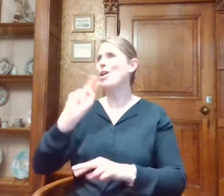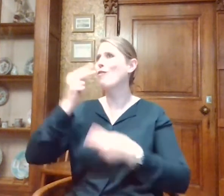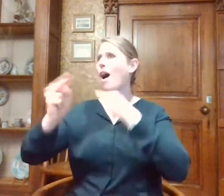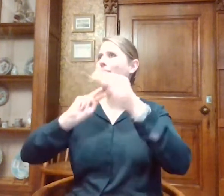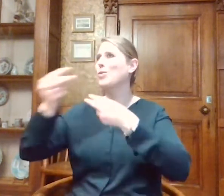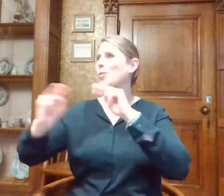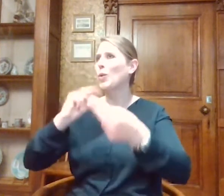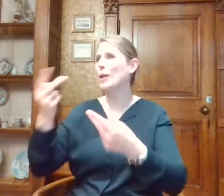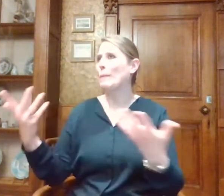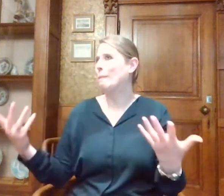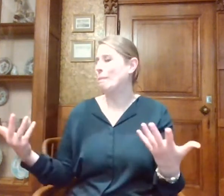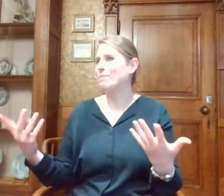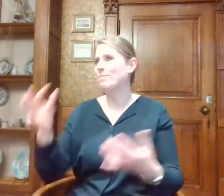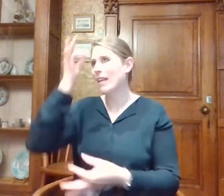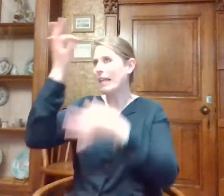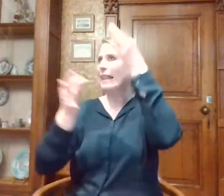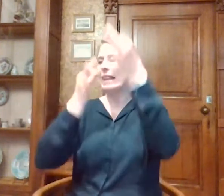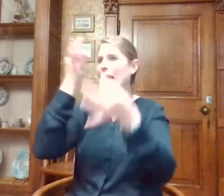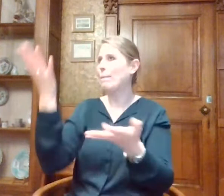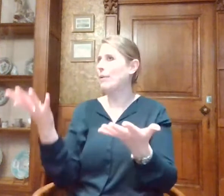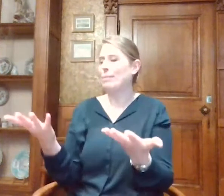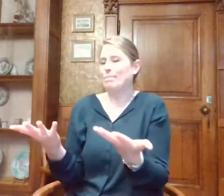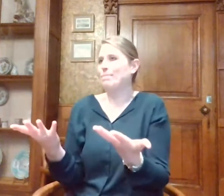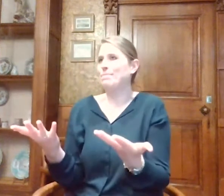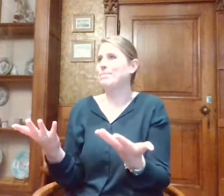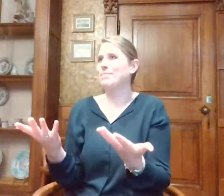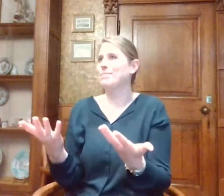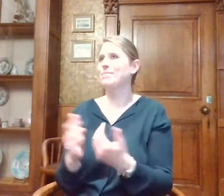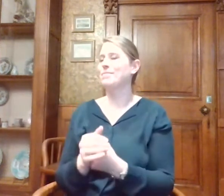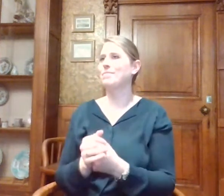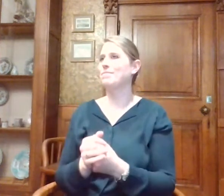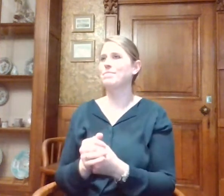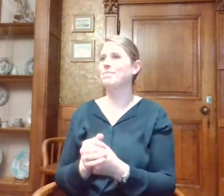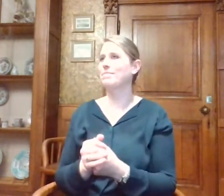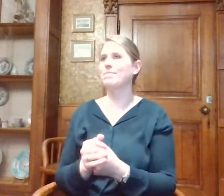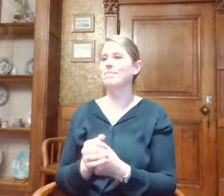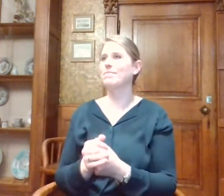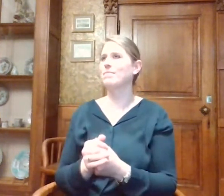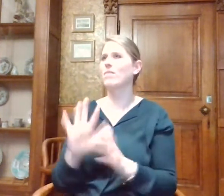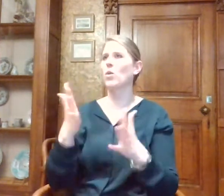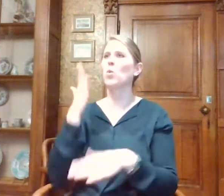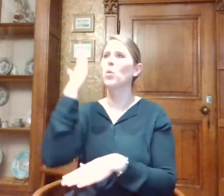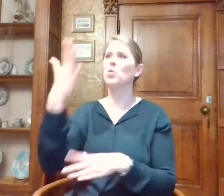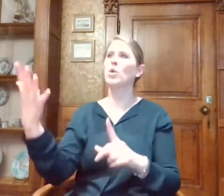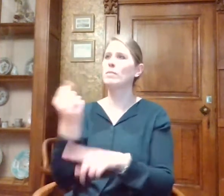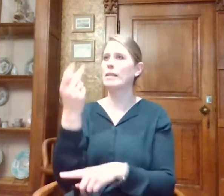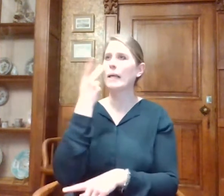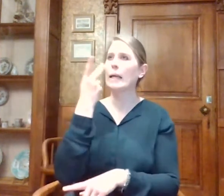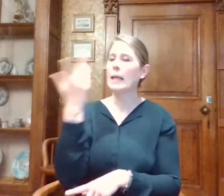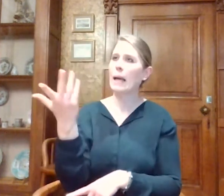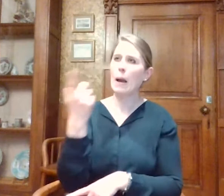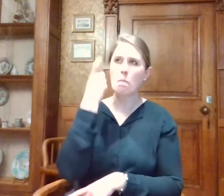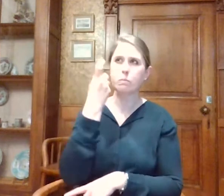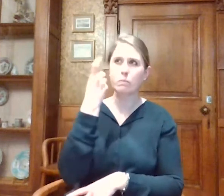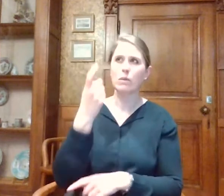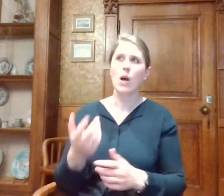al op te antwoorden. Dat je tips kan meegeven hoe je de mensen hier in de meeting het in de toekomst kunnen aanpakken. Ik kijk naar Gerrie. Hij